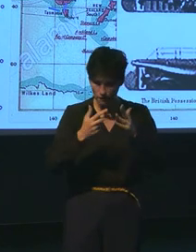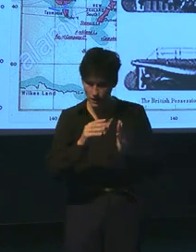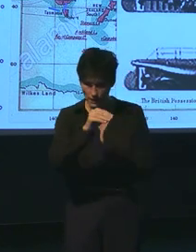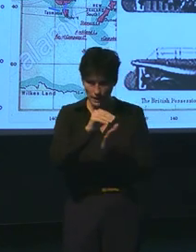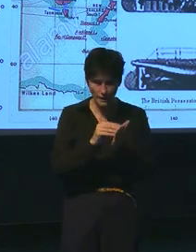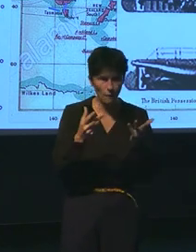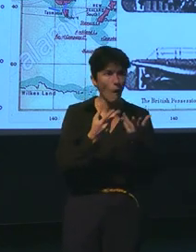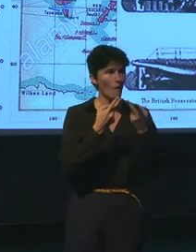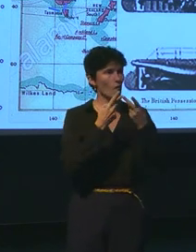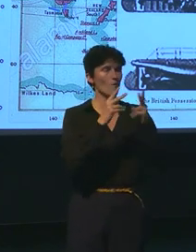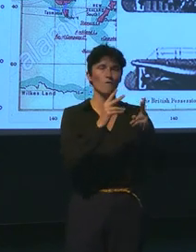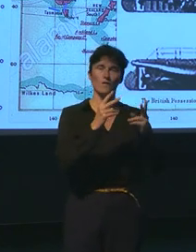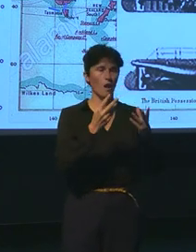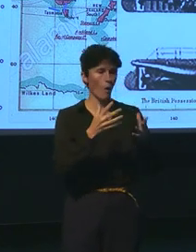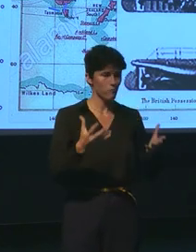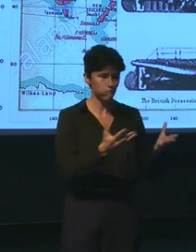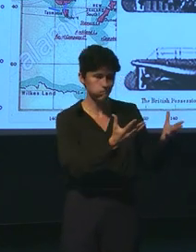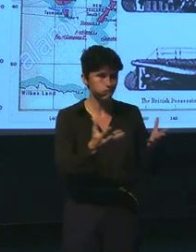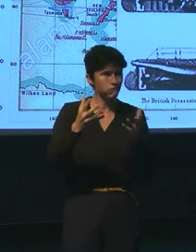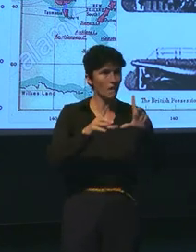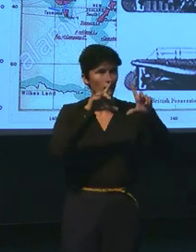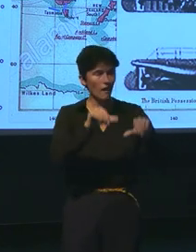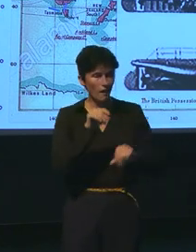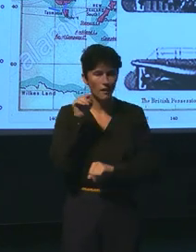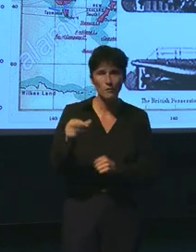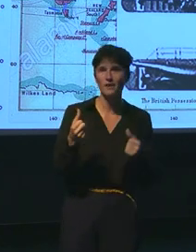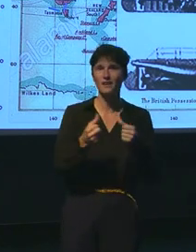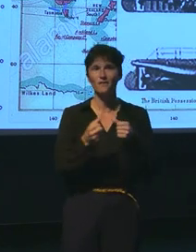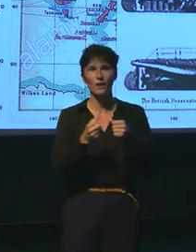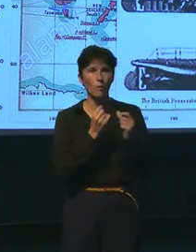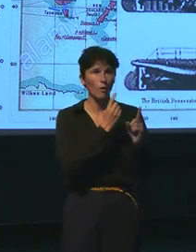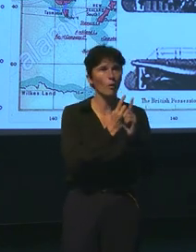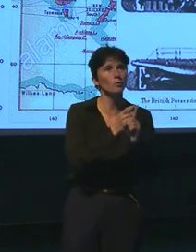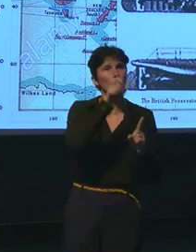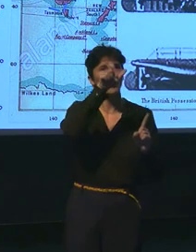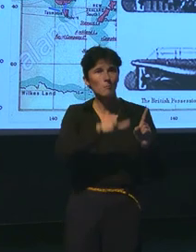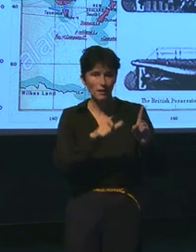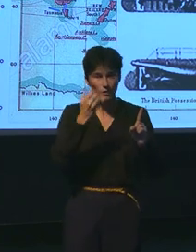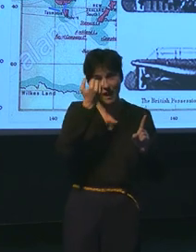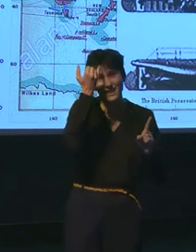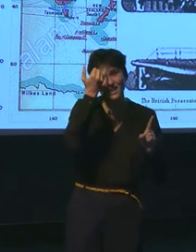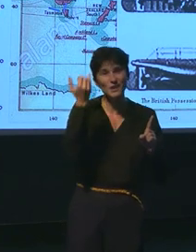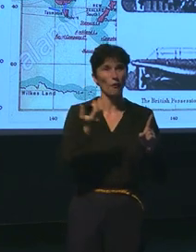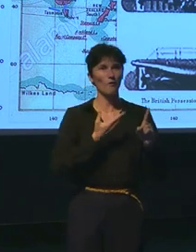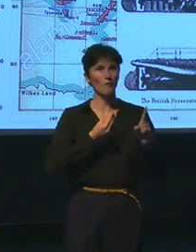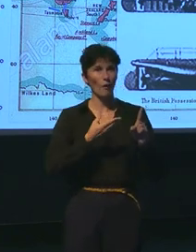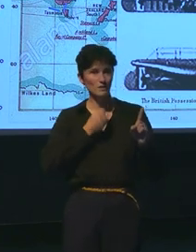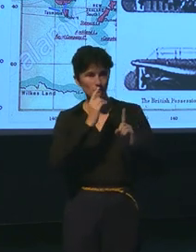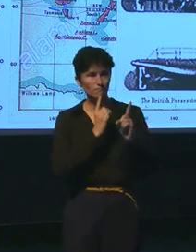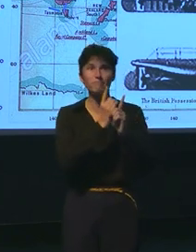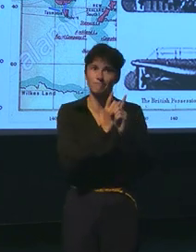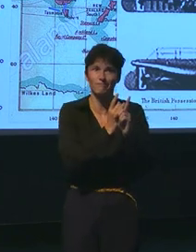flottante ». Et donc, il a rencontré très probablement Brutus de Virois, un ingénieur français résident aux USA.